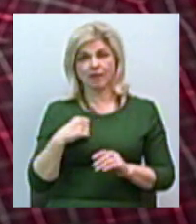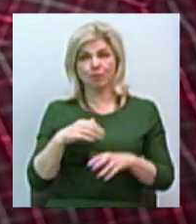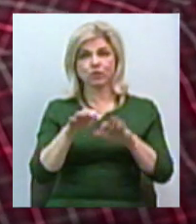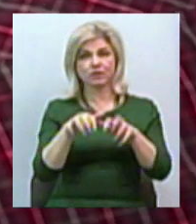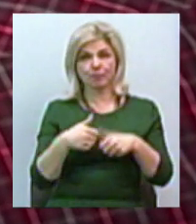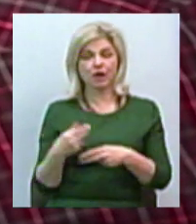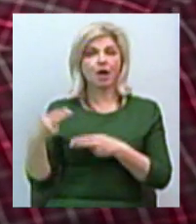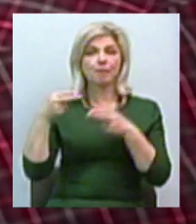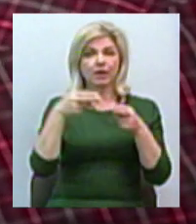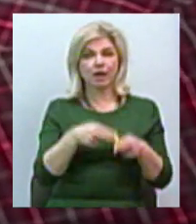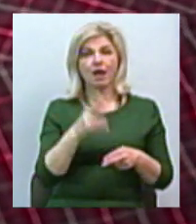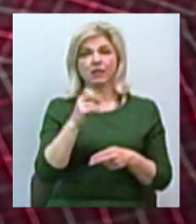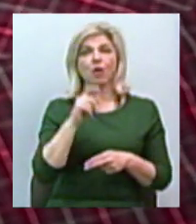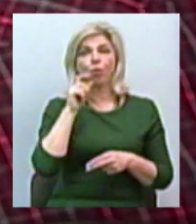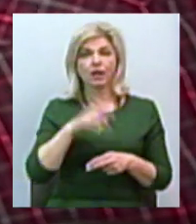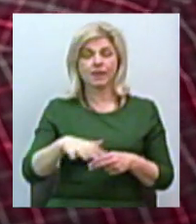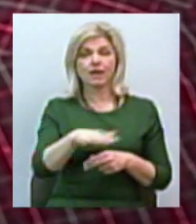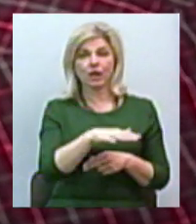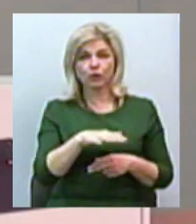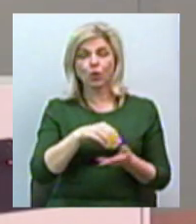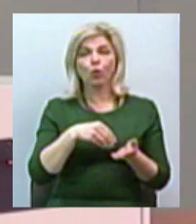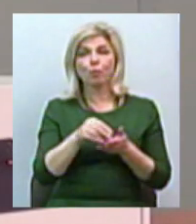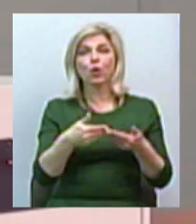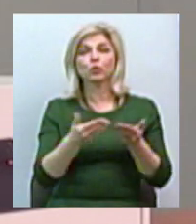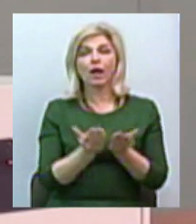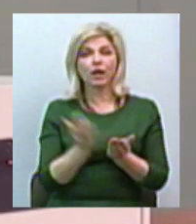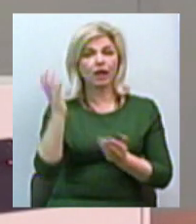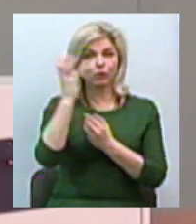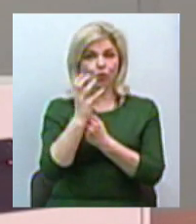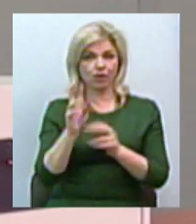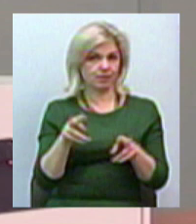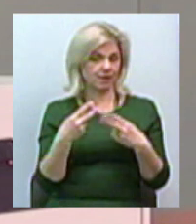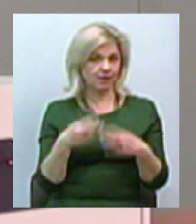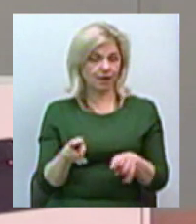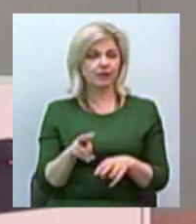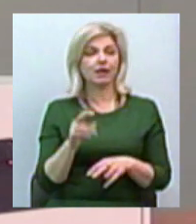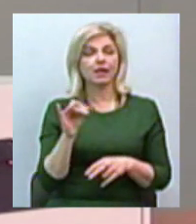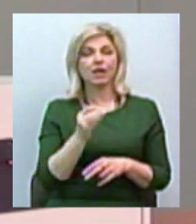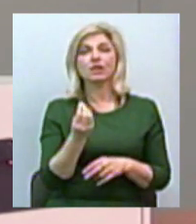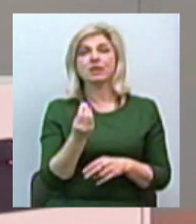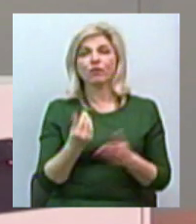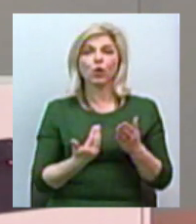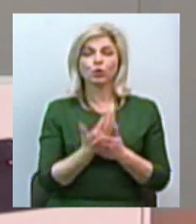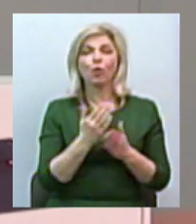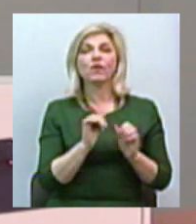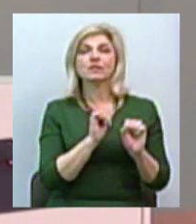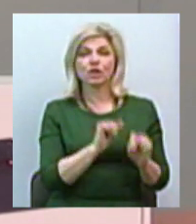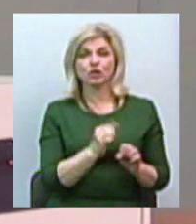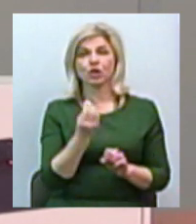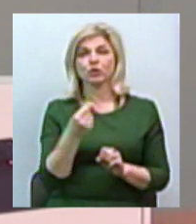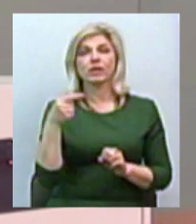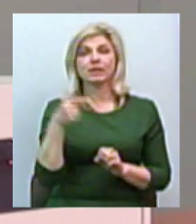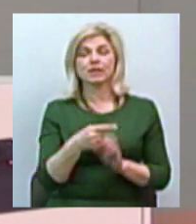підконтрольну Україні територію. Купувати нову тарілку не треба. Ціна тюнера з маркуванням у тебе та новою системою захисту коштує